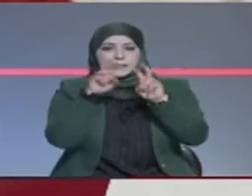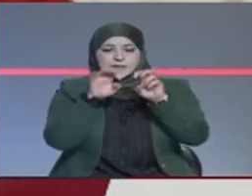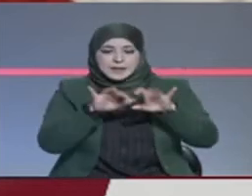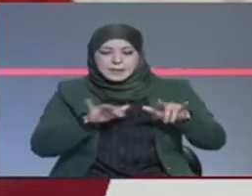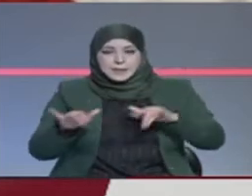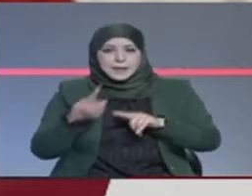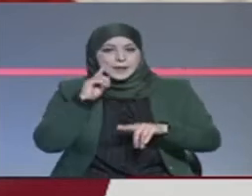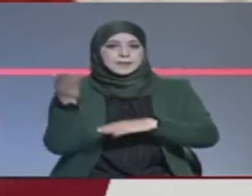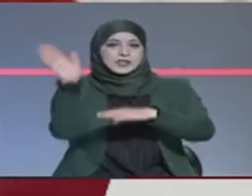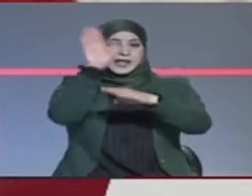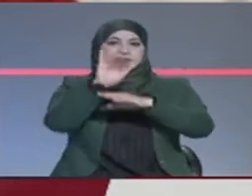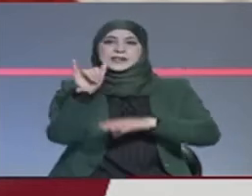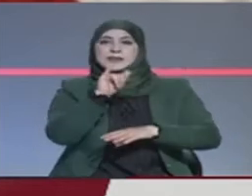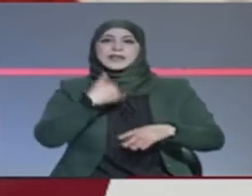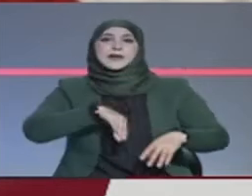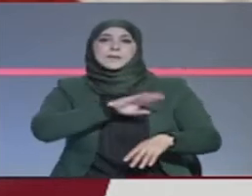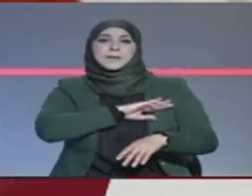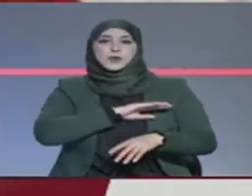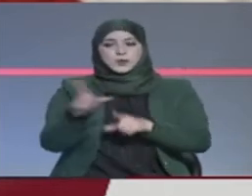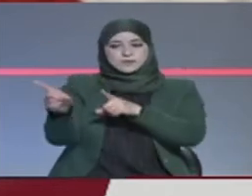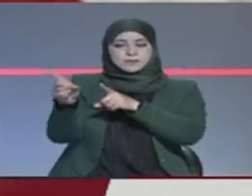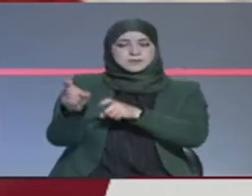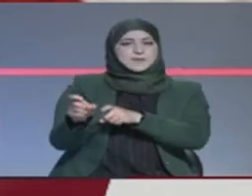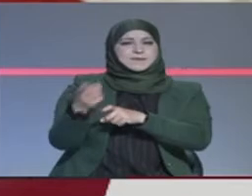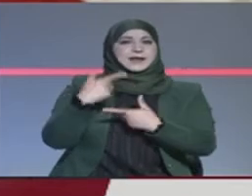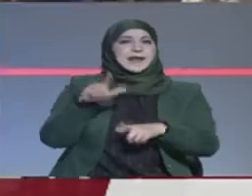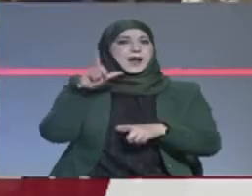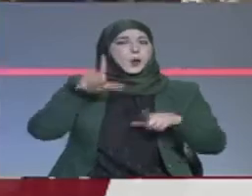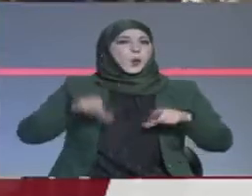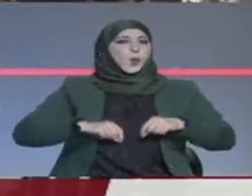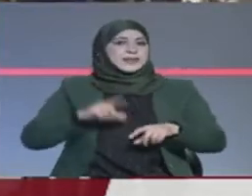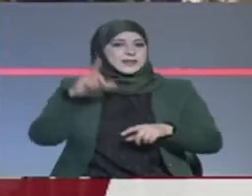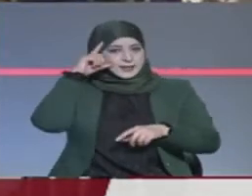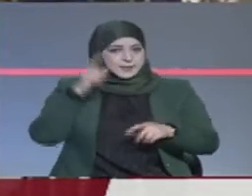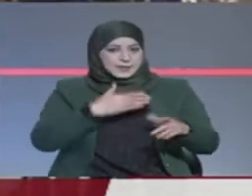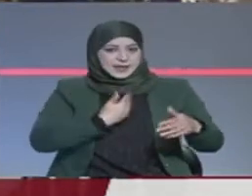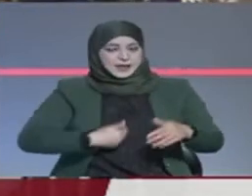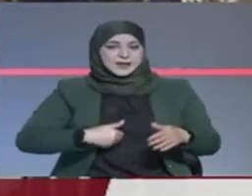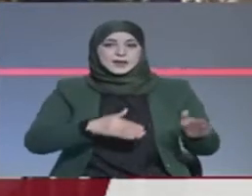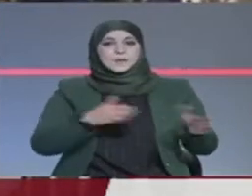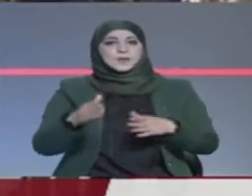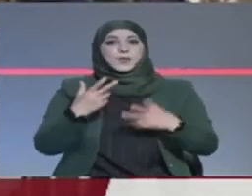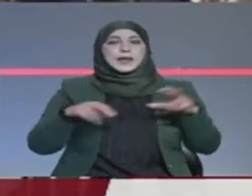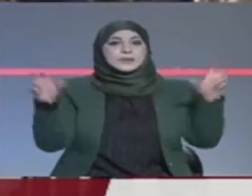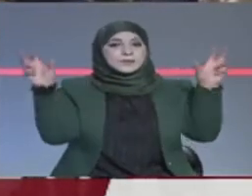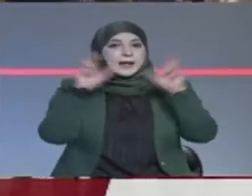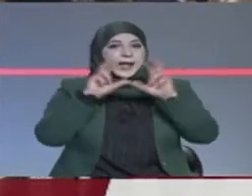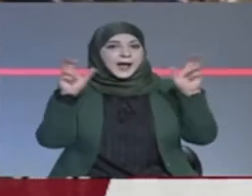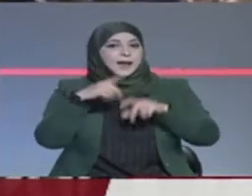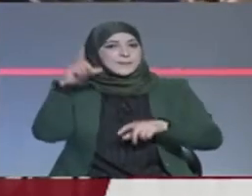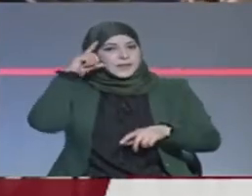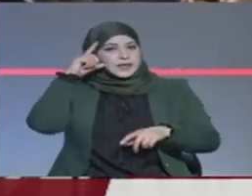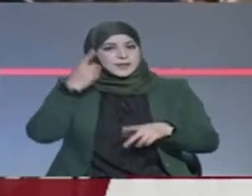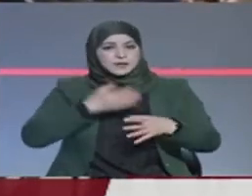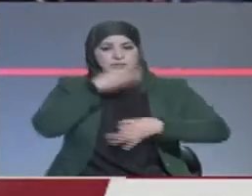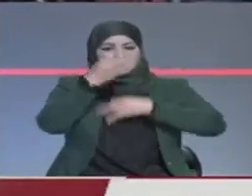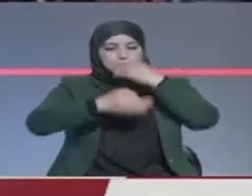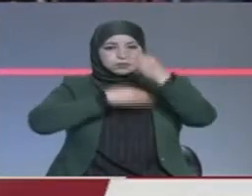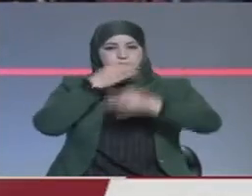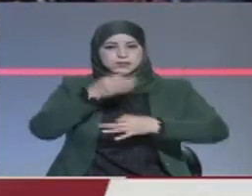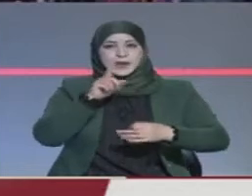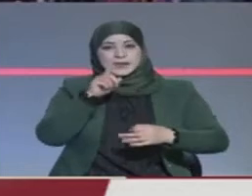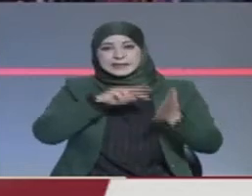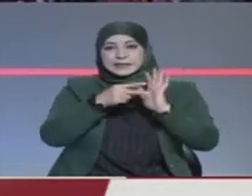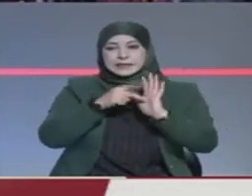لتقديم المسؤولين عن محاولة الإغتيال إلى العدالة وكانت وسائل الإعلام الليبية قد تنقلت خبر محاولة